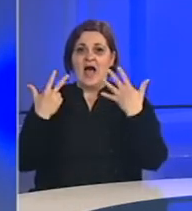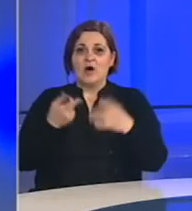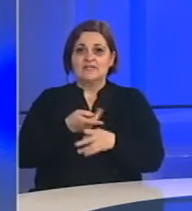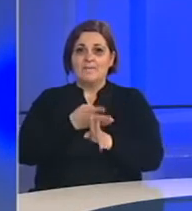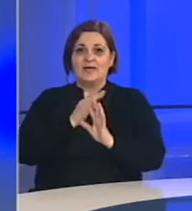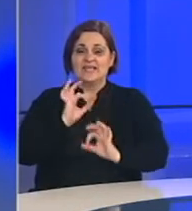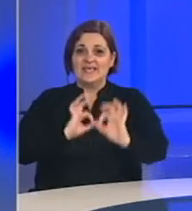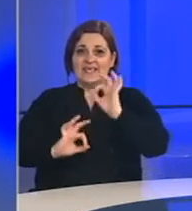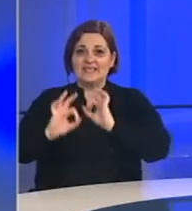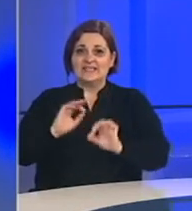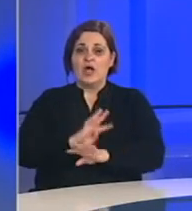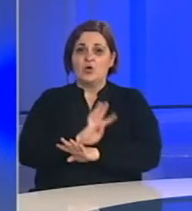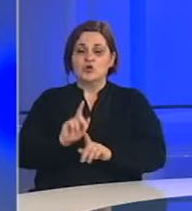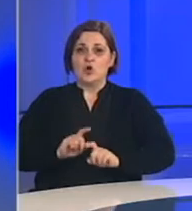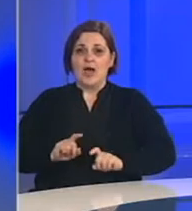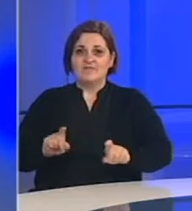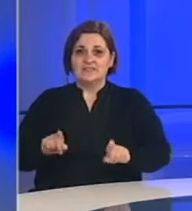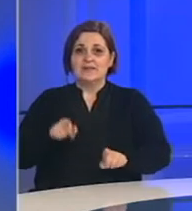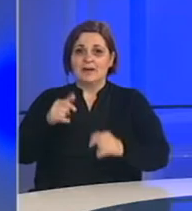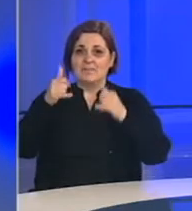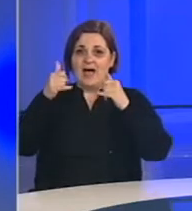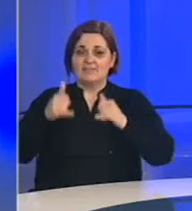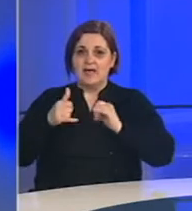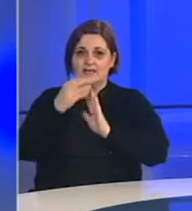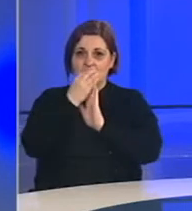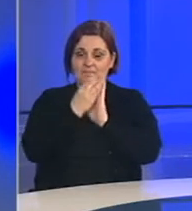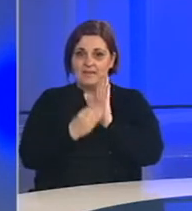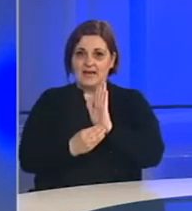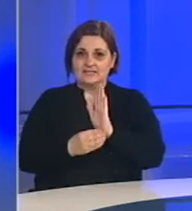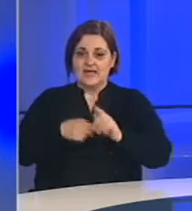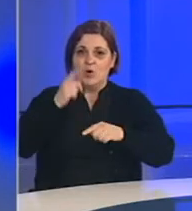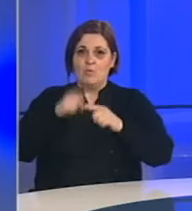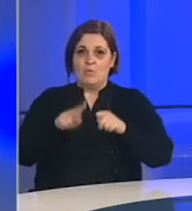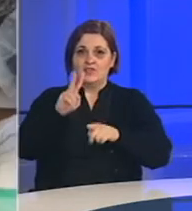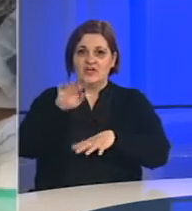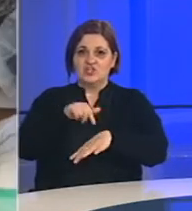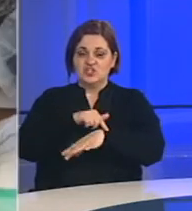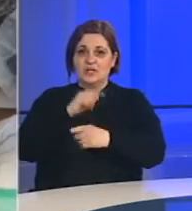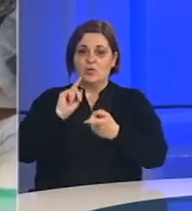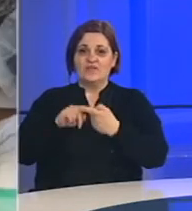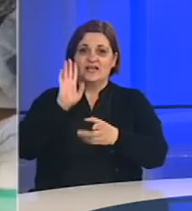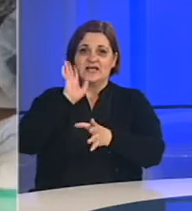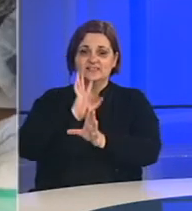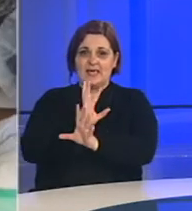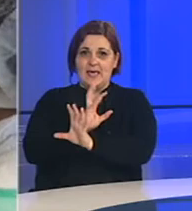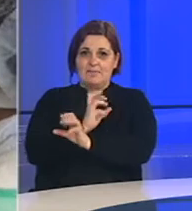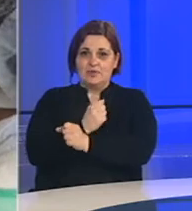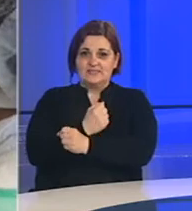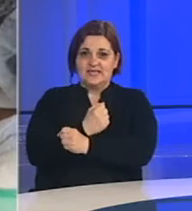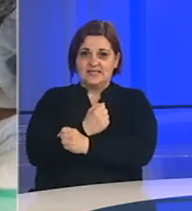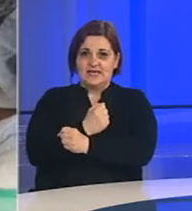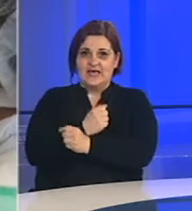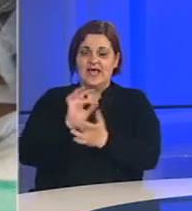pacijenata je izlječeno od koronavirusa prema današnjem bilansu. U posljednja 24 sata u Federaciji Bosne i Hercegovine